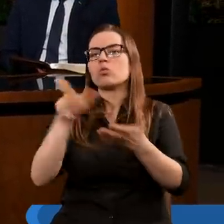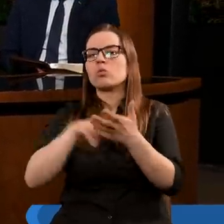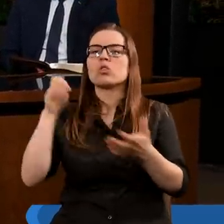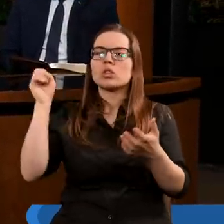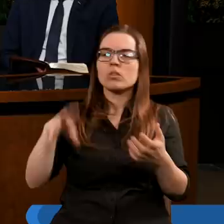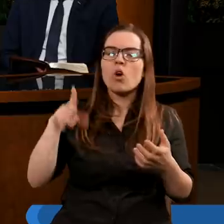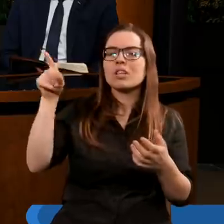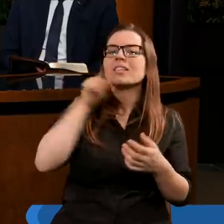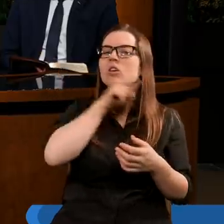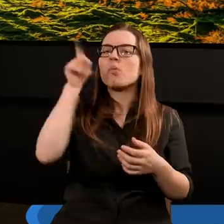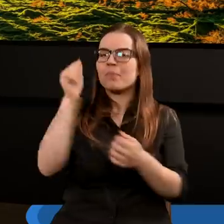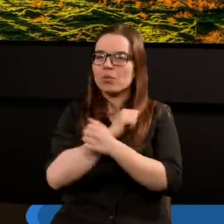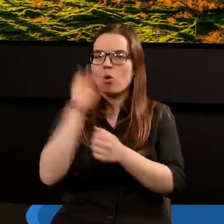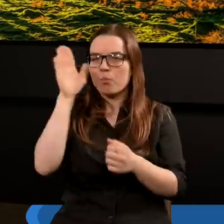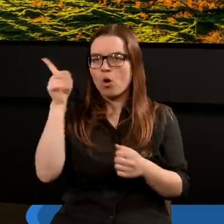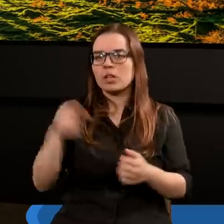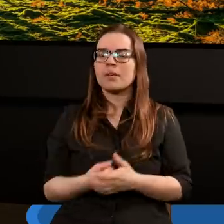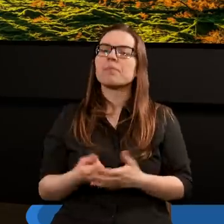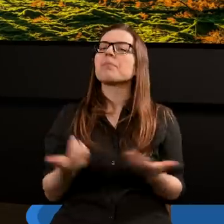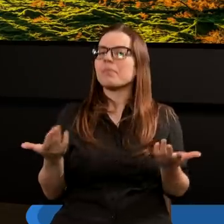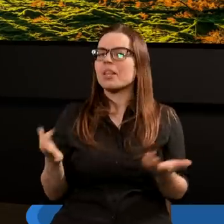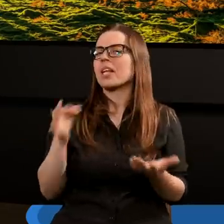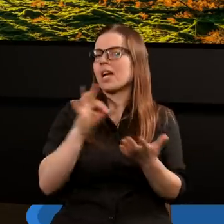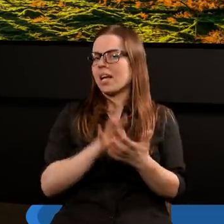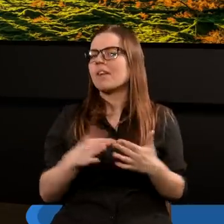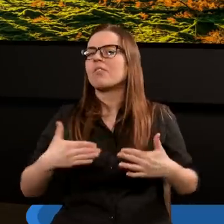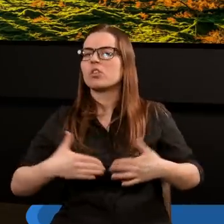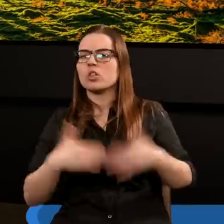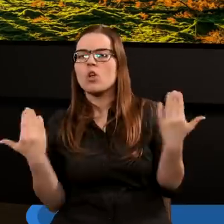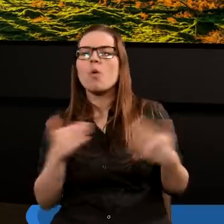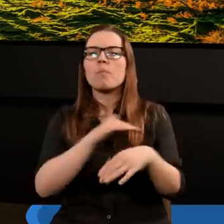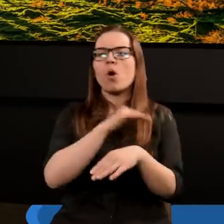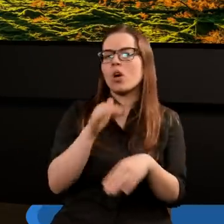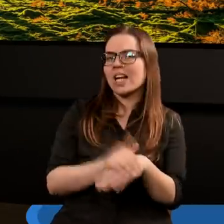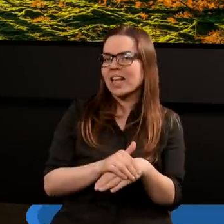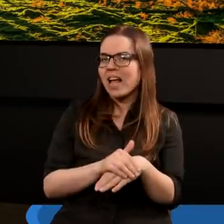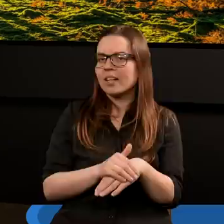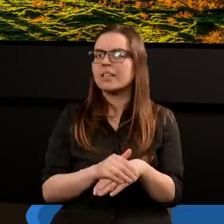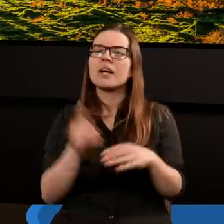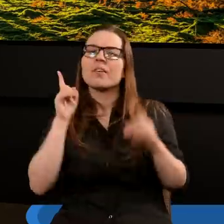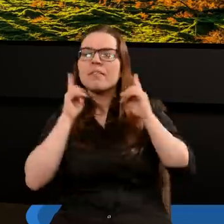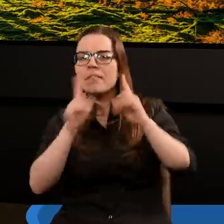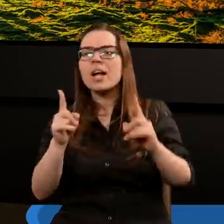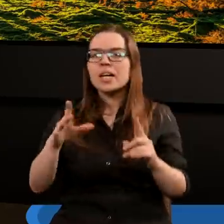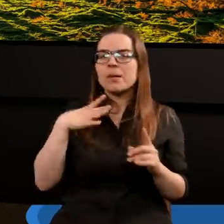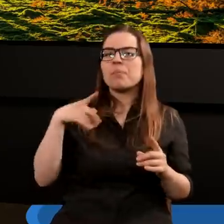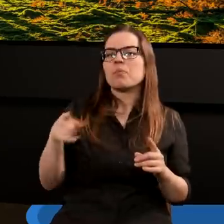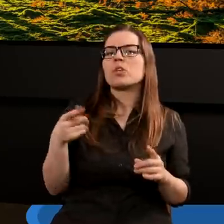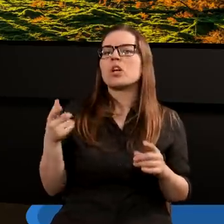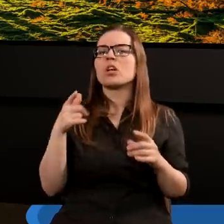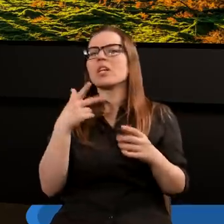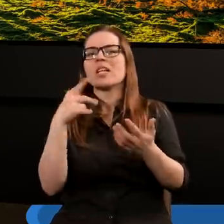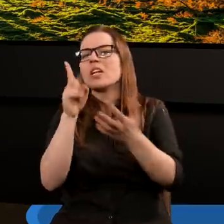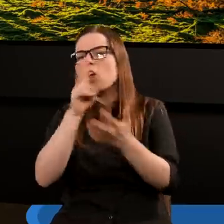Bożym miłosierdziem. Na pewno w dniu pojednania faktycznie było tak, że kto nie zdążył się